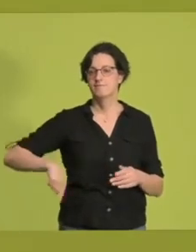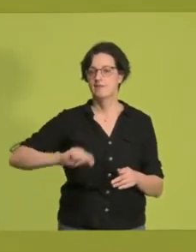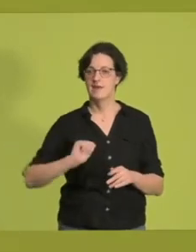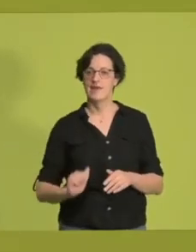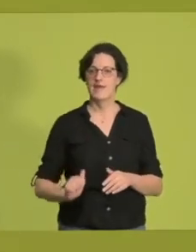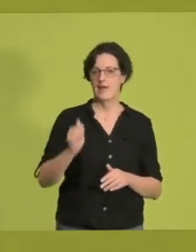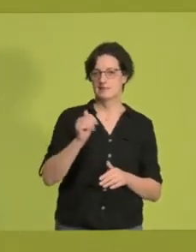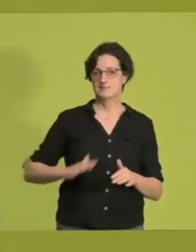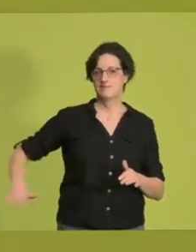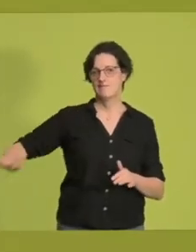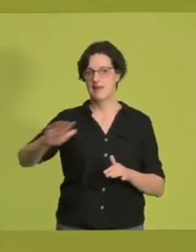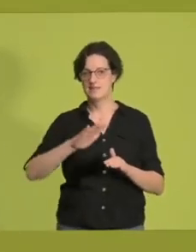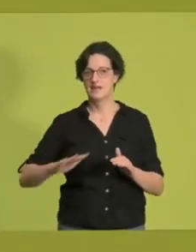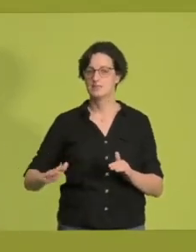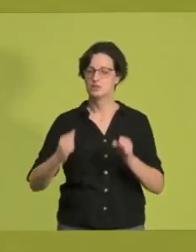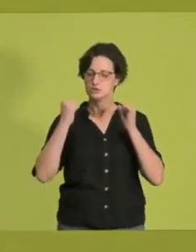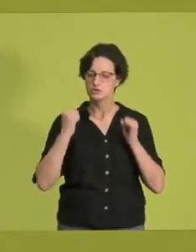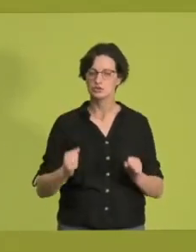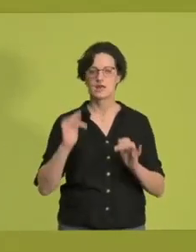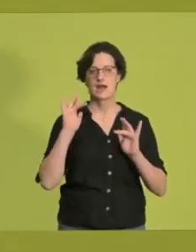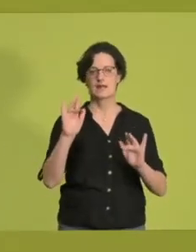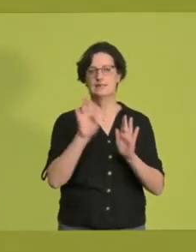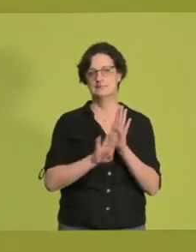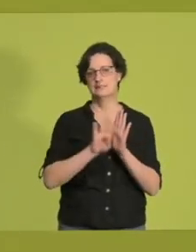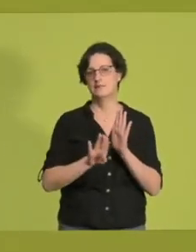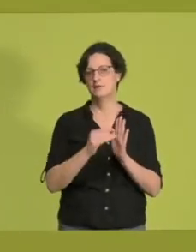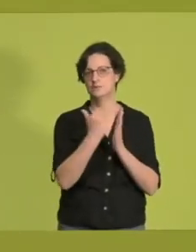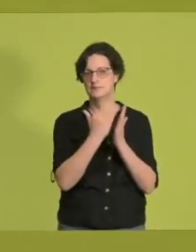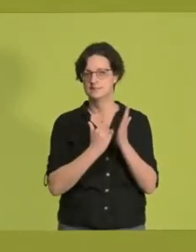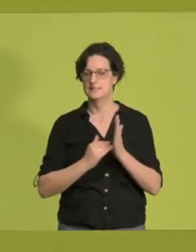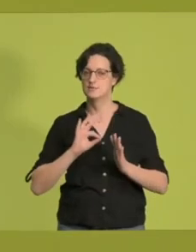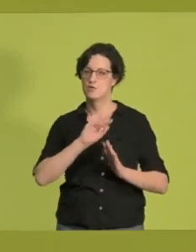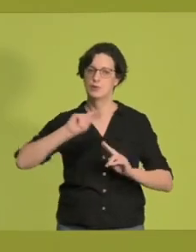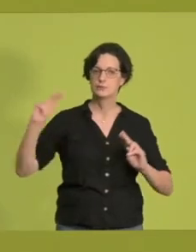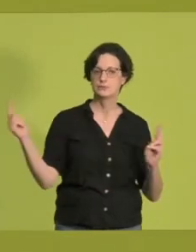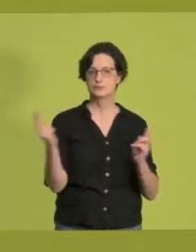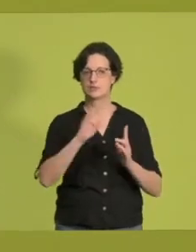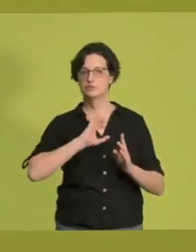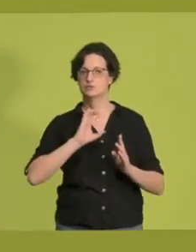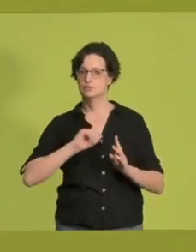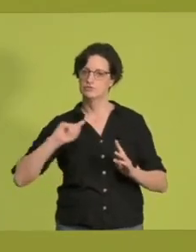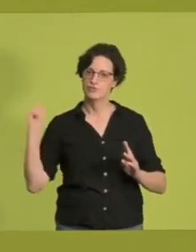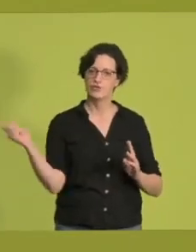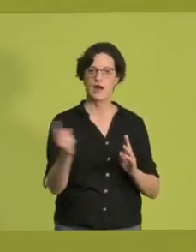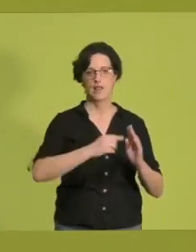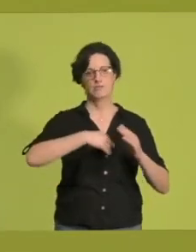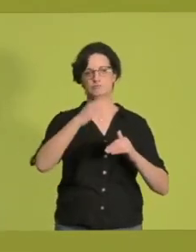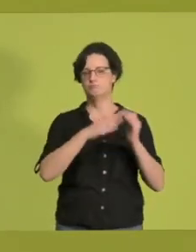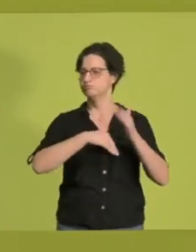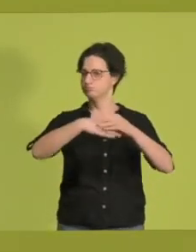einem starken Antidiskriminierungsgesetz für gleiche Chancen für alle Menschen in unserer so vielfältigen